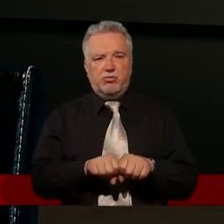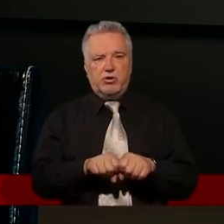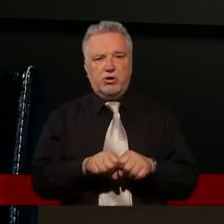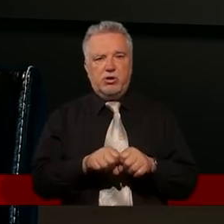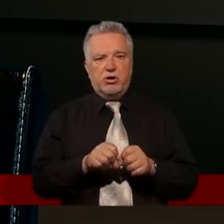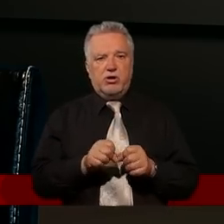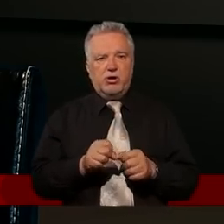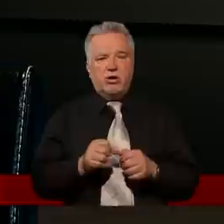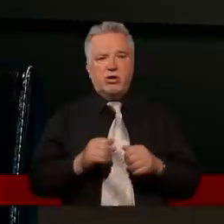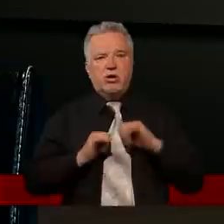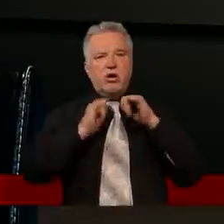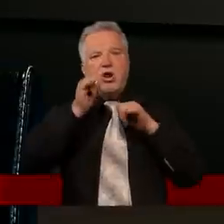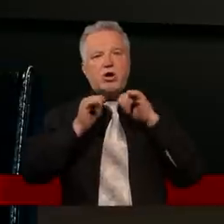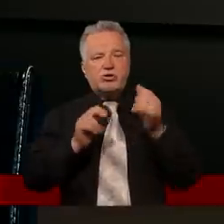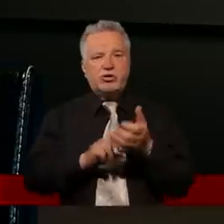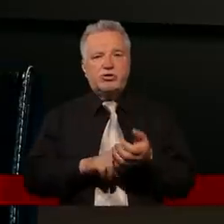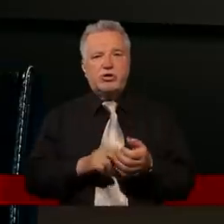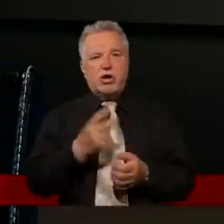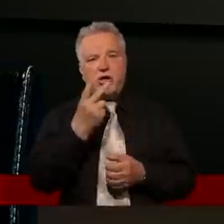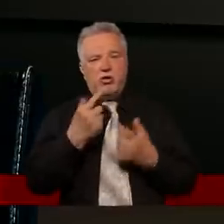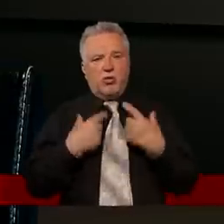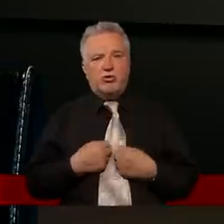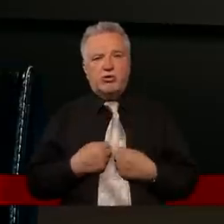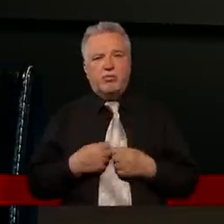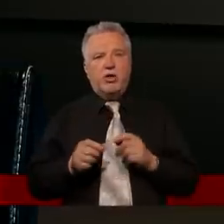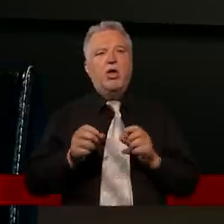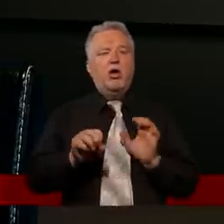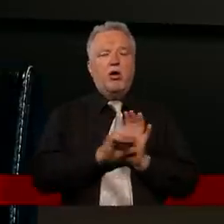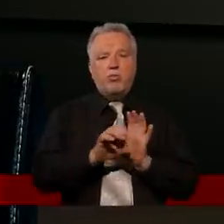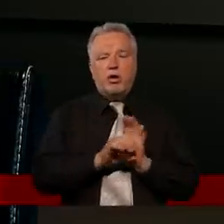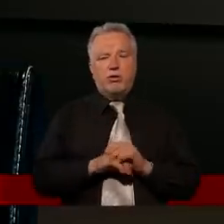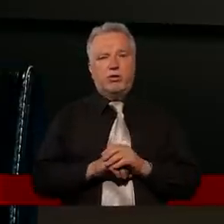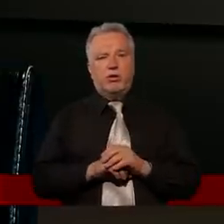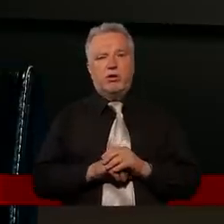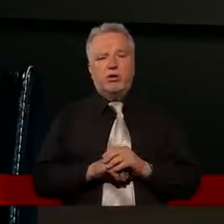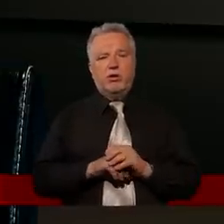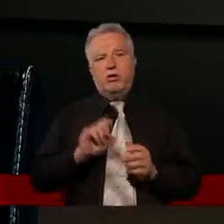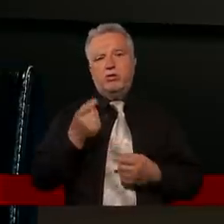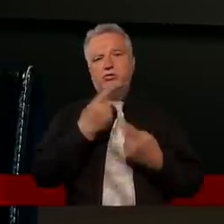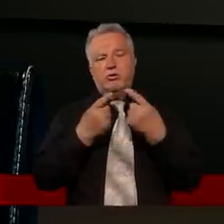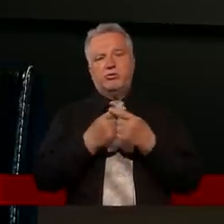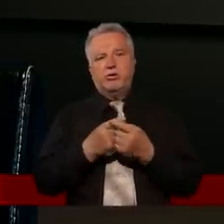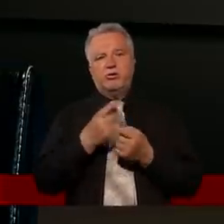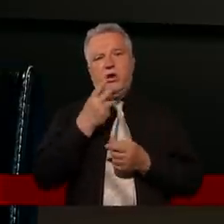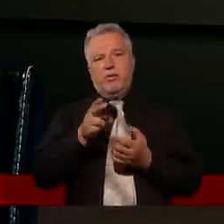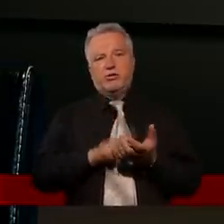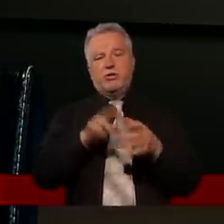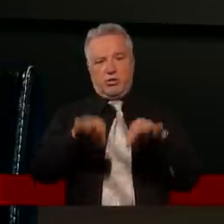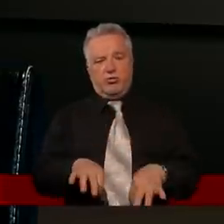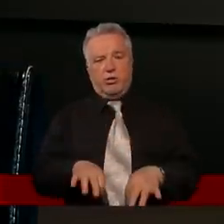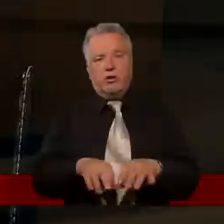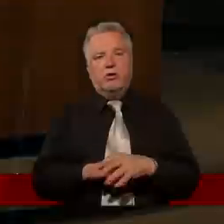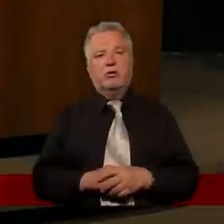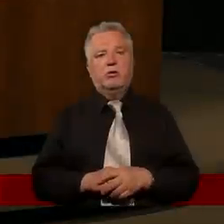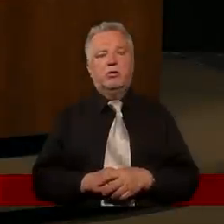nakrzyczy na brata, nie wiem, obgada go. Co wam wtedy do głowy przychodzi patrząc na tego winnego?